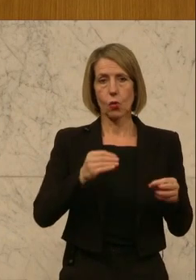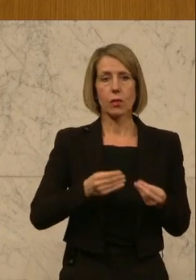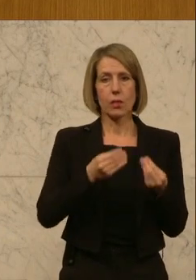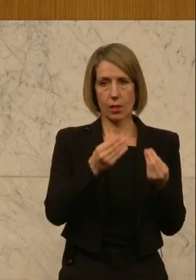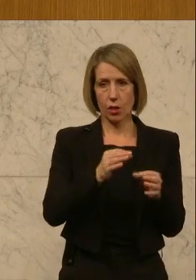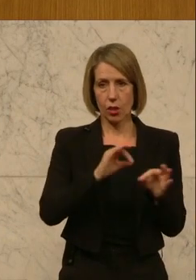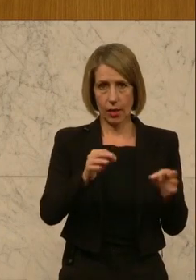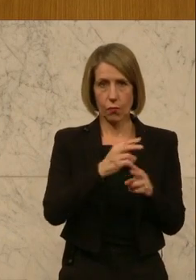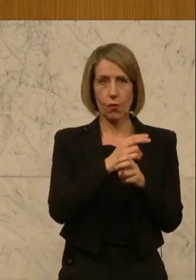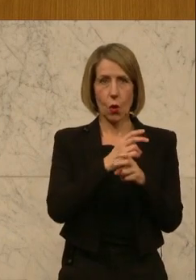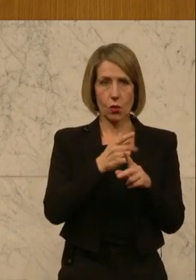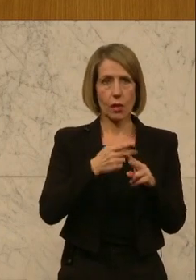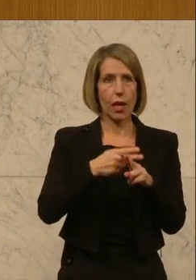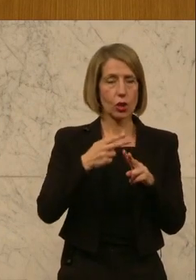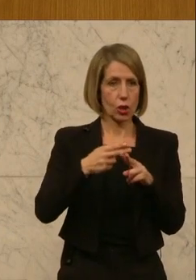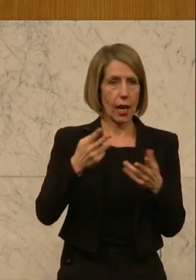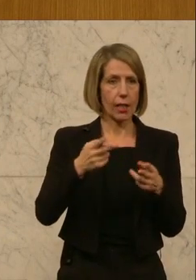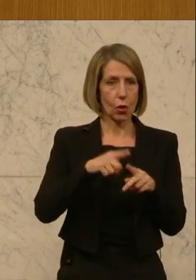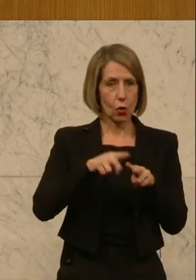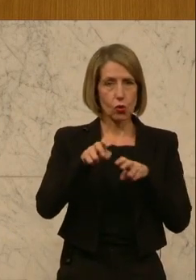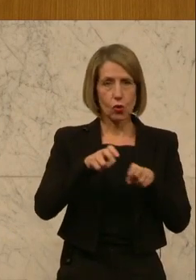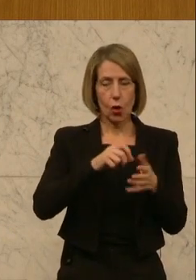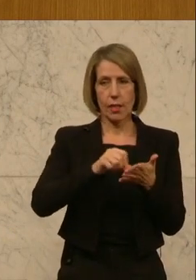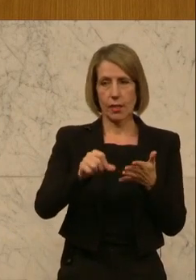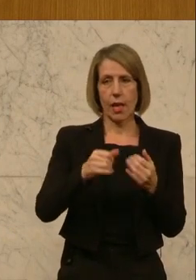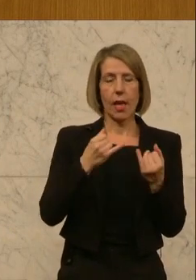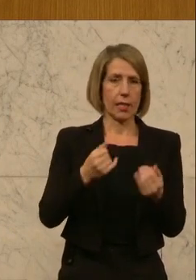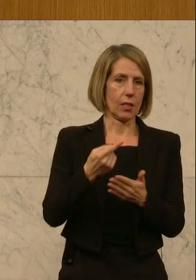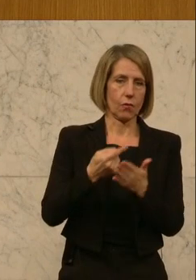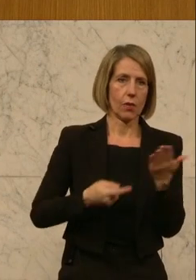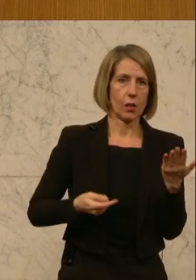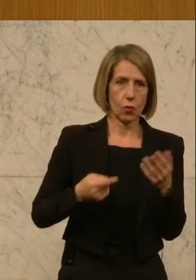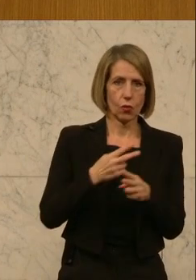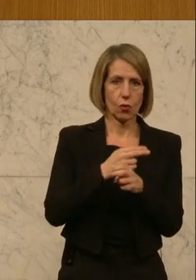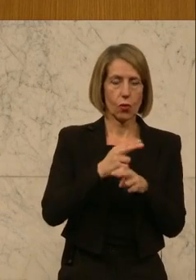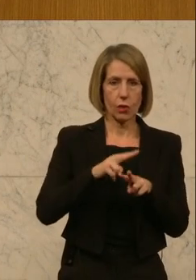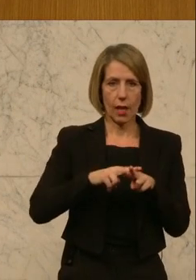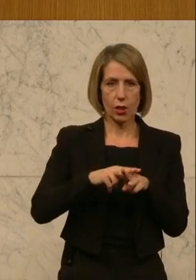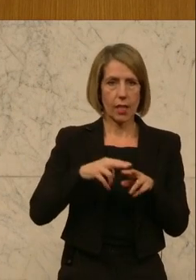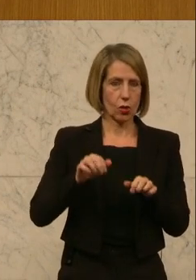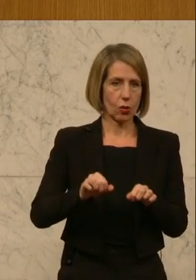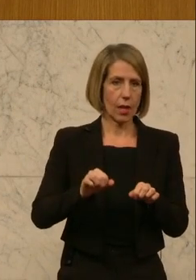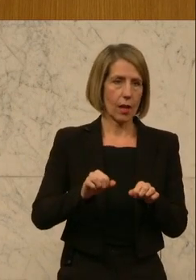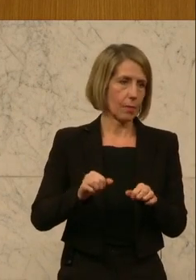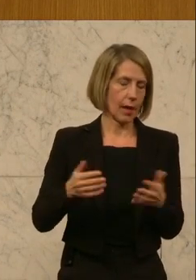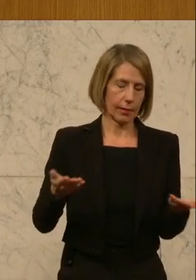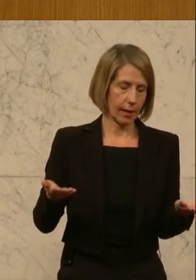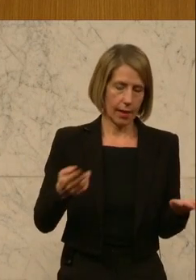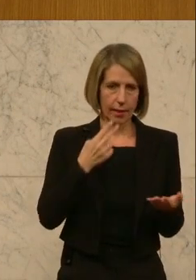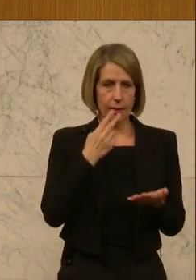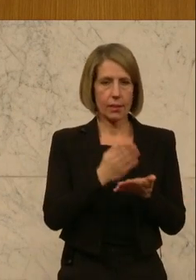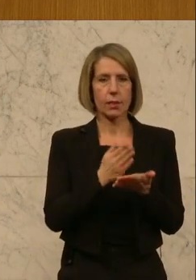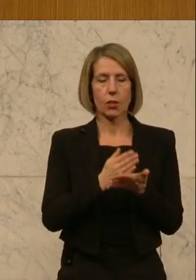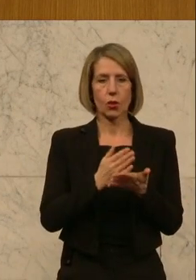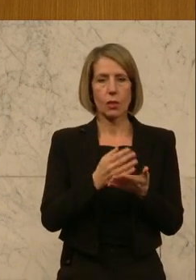Steuerzahler sind, der wird jetzt gerade in dem Moment und mit diesen ausgewiesenen Verlusten der österreichischen Nationalbank eines Besseren belehrt. Nichts im Leben ist gratis. Und